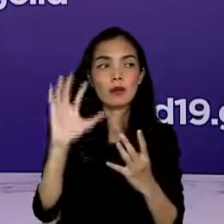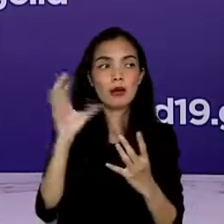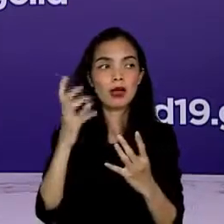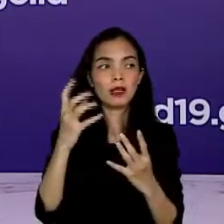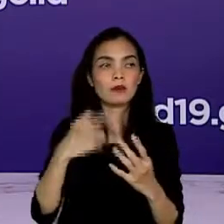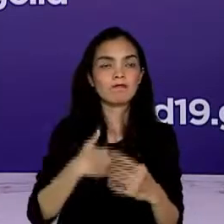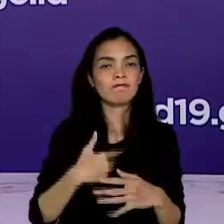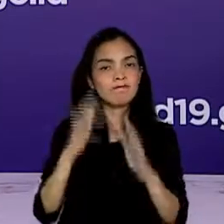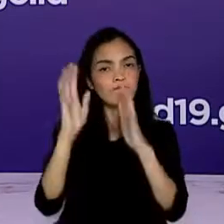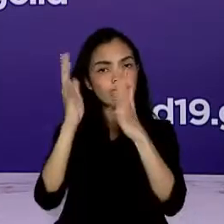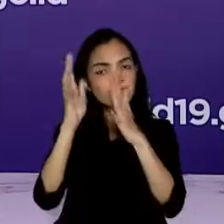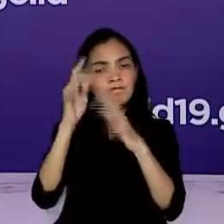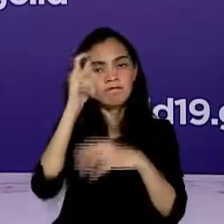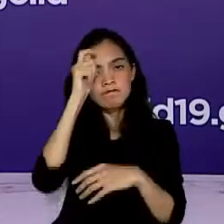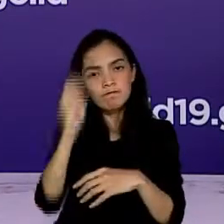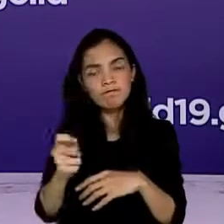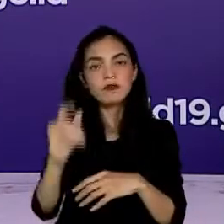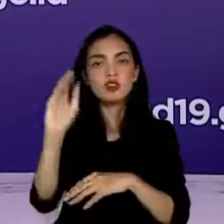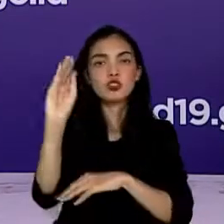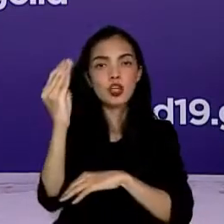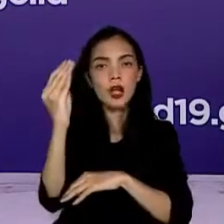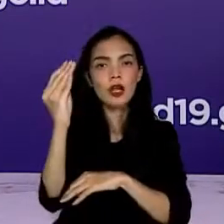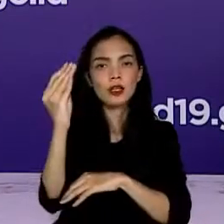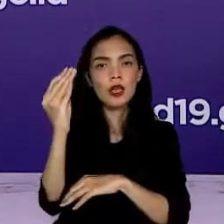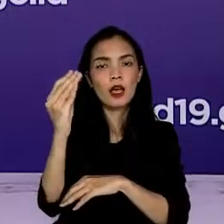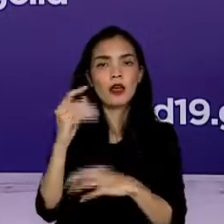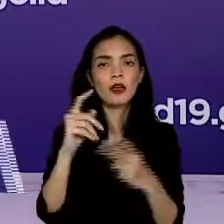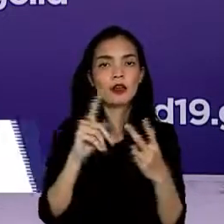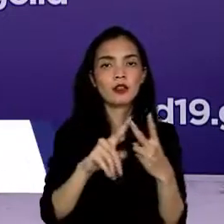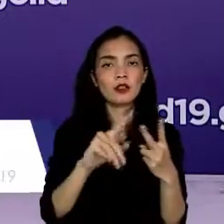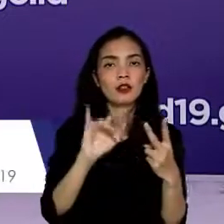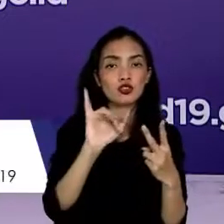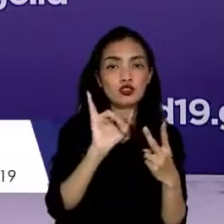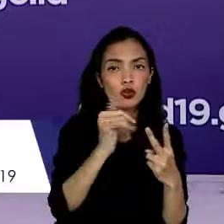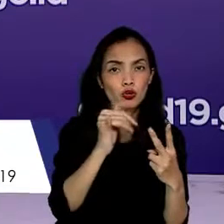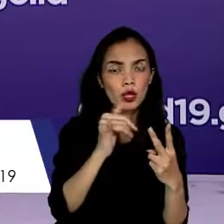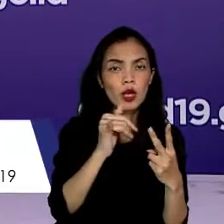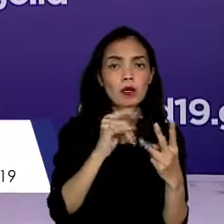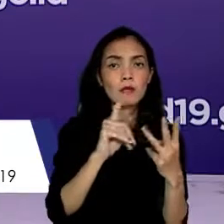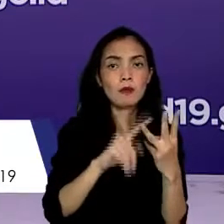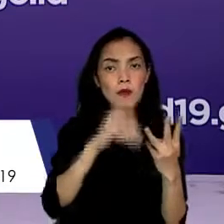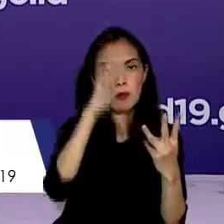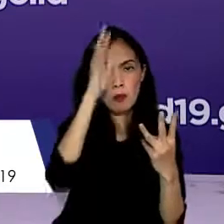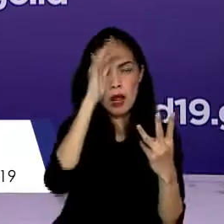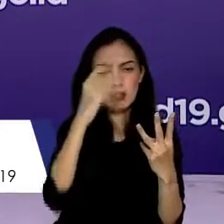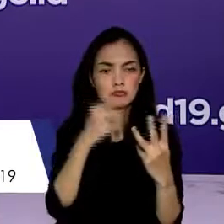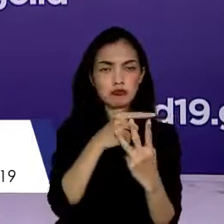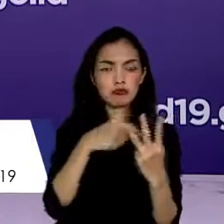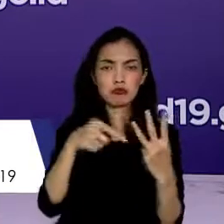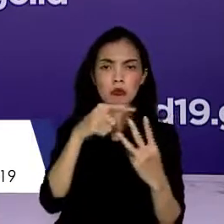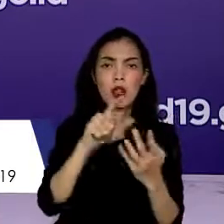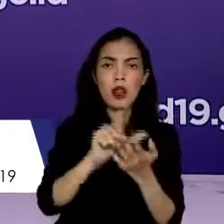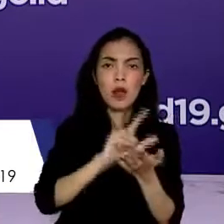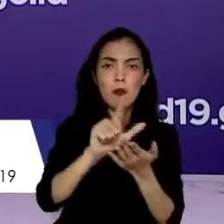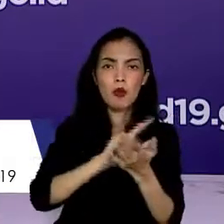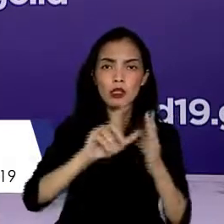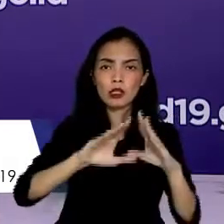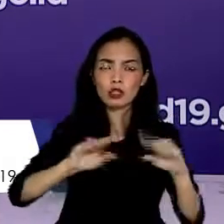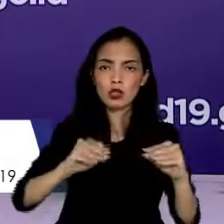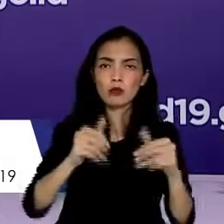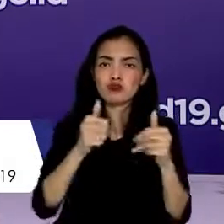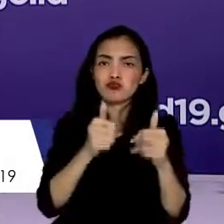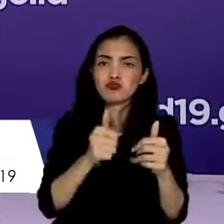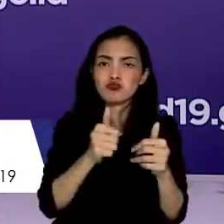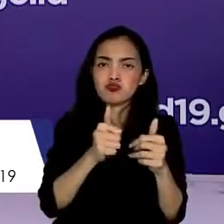Saya apresiasi untuk DKI Jakarta, daerah istimewa Yogyakarta, dan Bali yang pelaporan kinerja poskonya